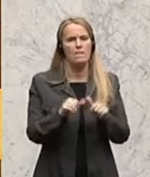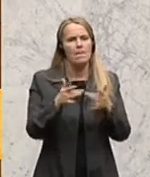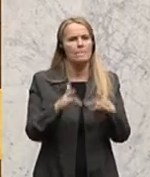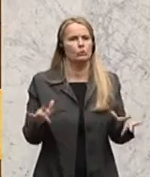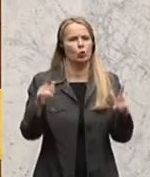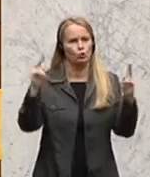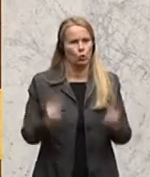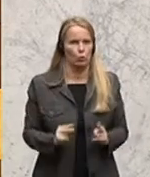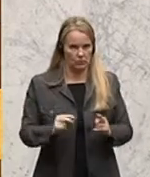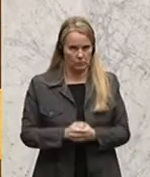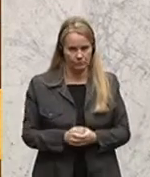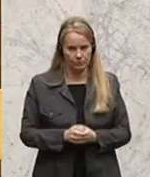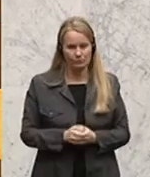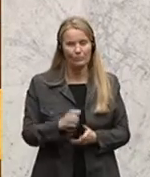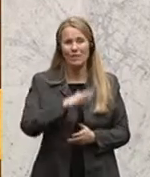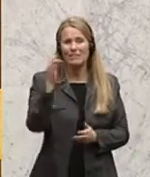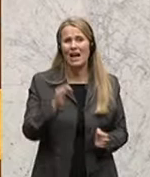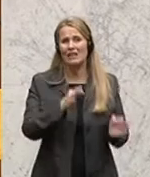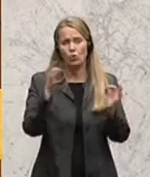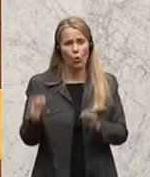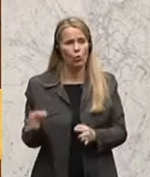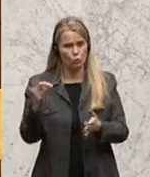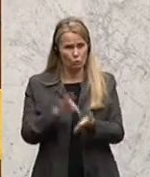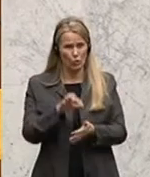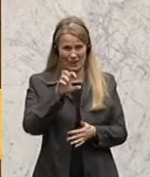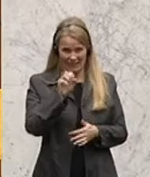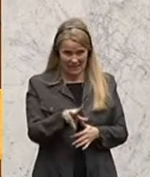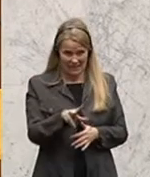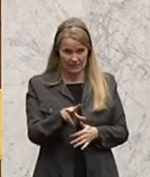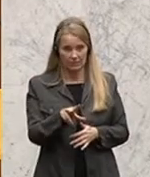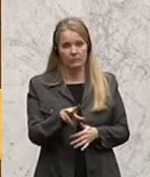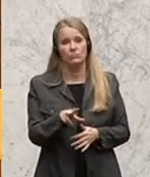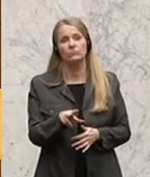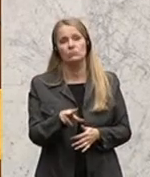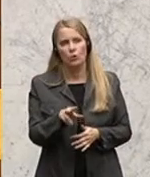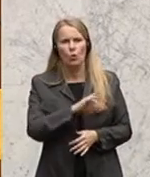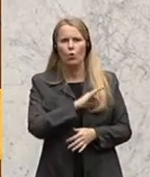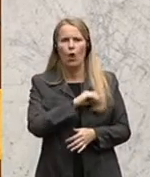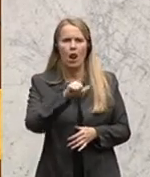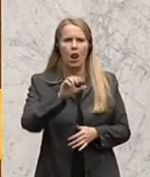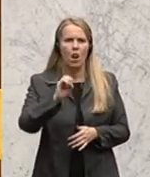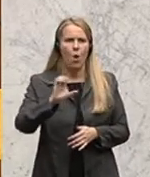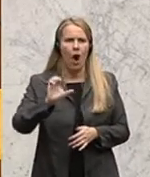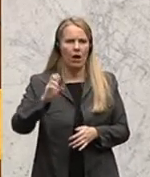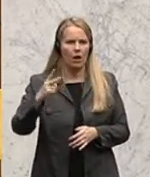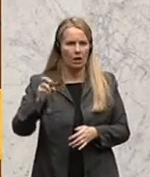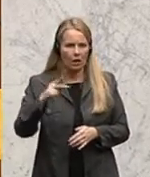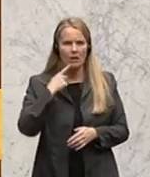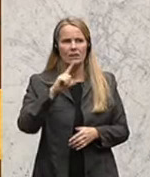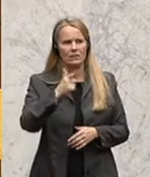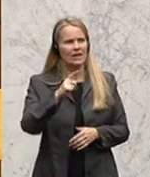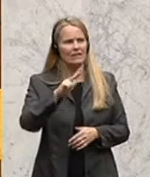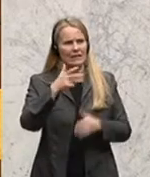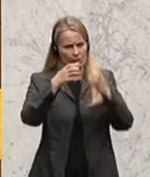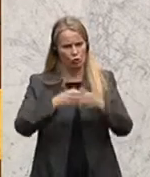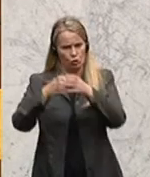Tagesordnungspunkt 13 des Kollegen Lohacker, zweite und dritte Säule